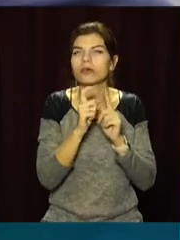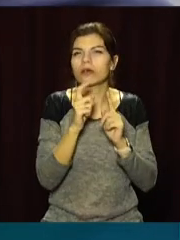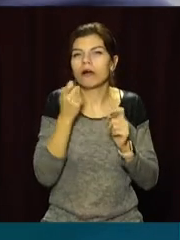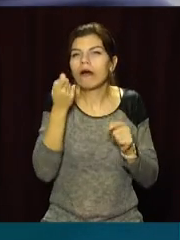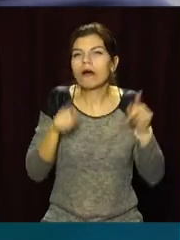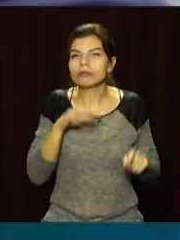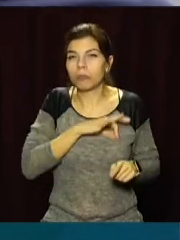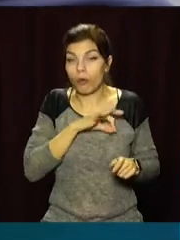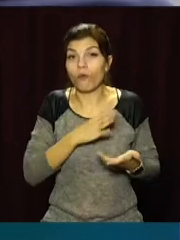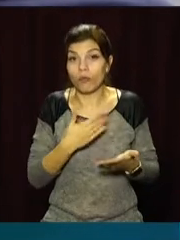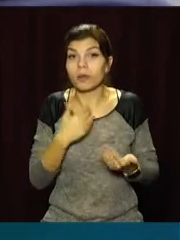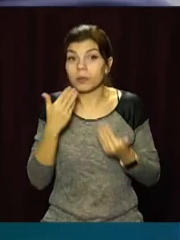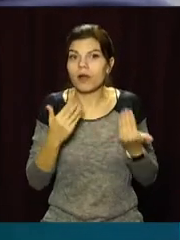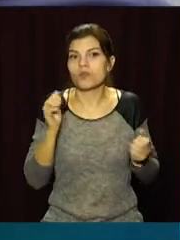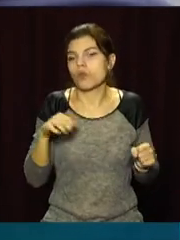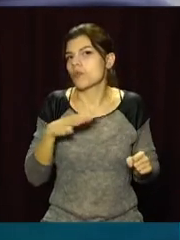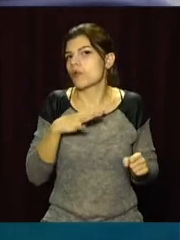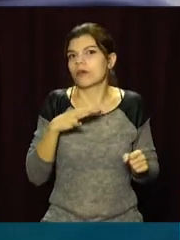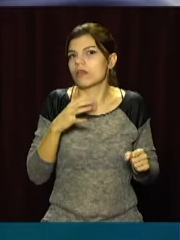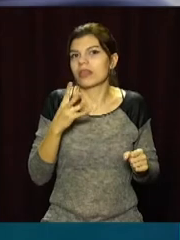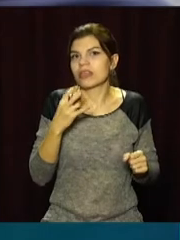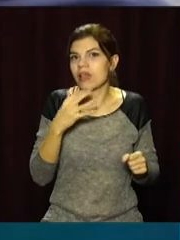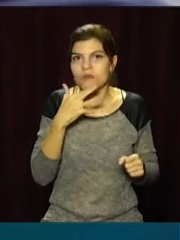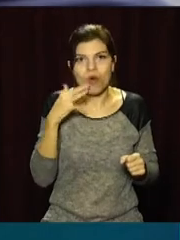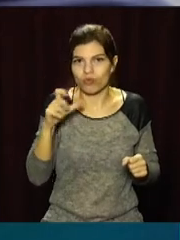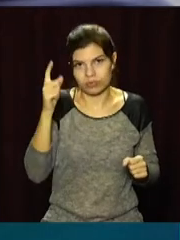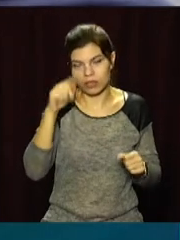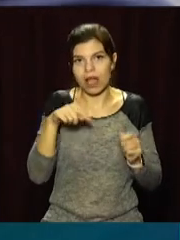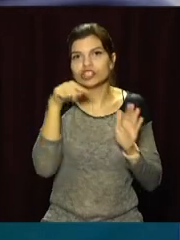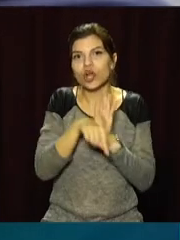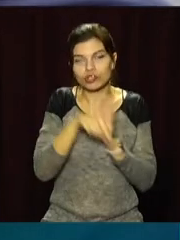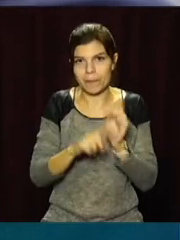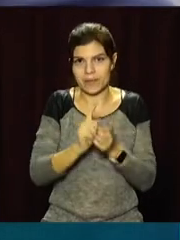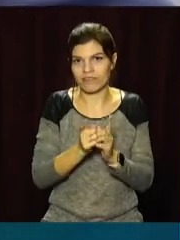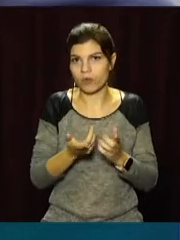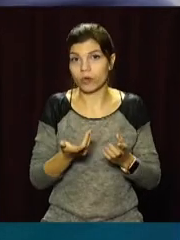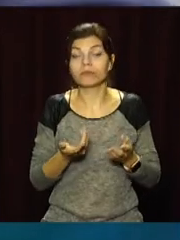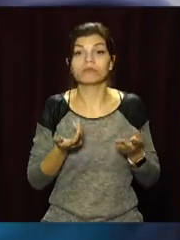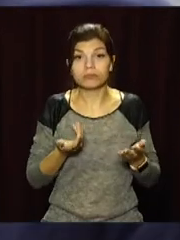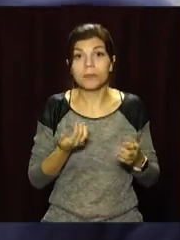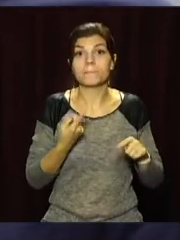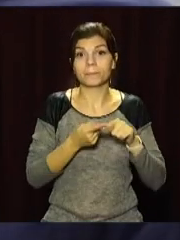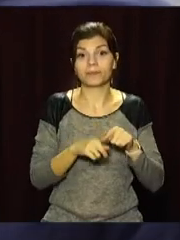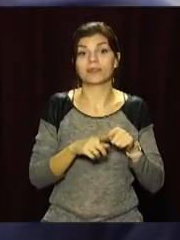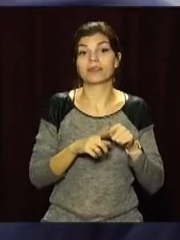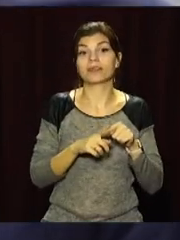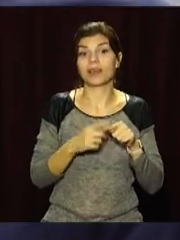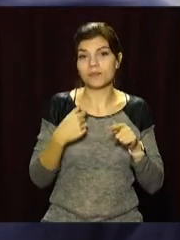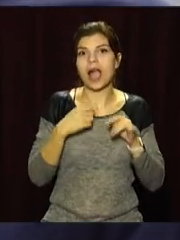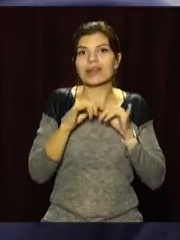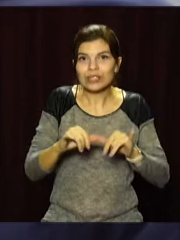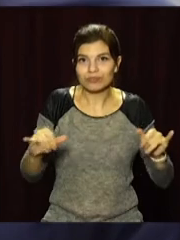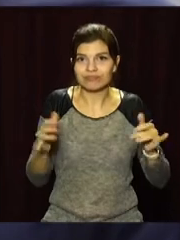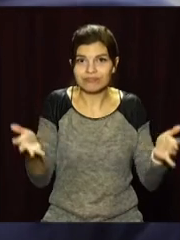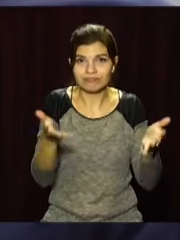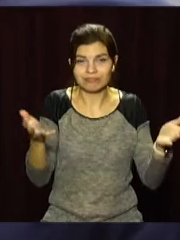які, напевно, небагато людей знають переклад або їх значення. І таким чином ми розповсюджуємо